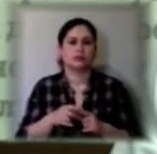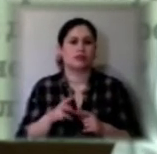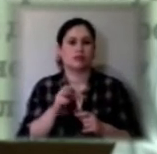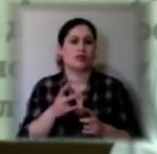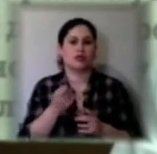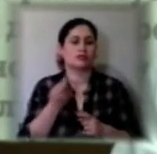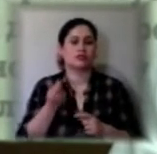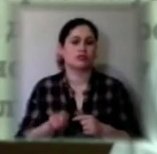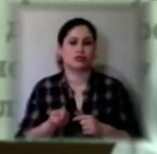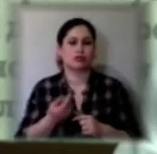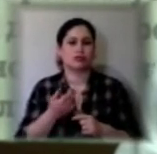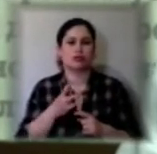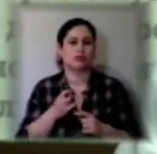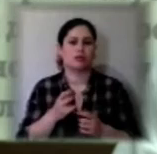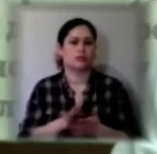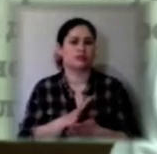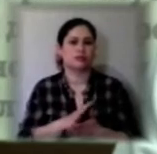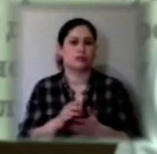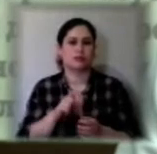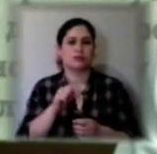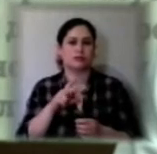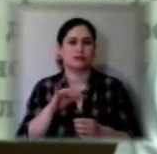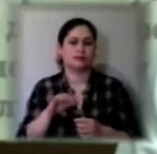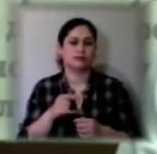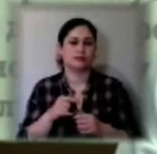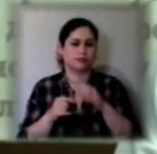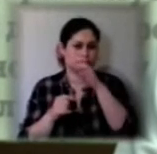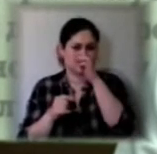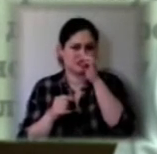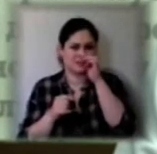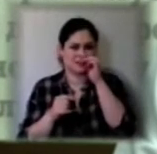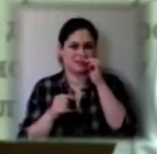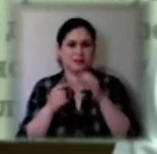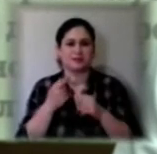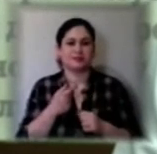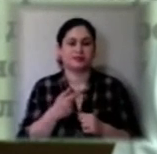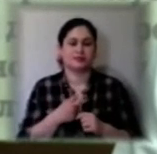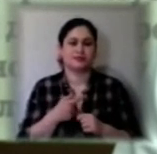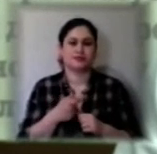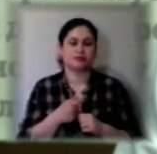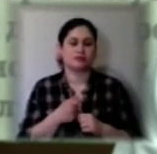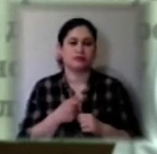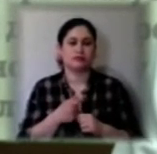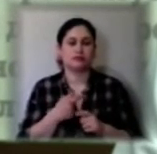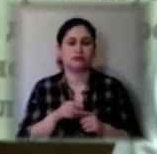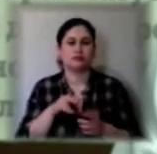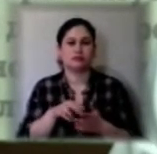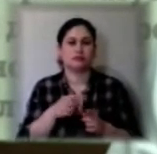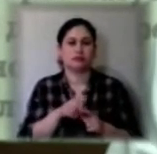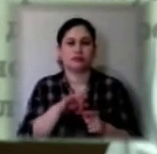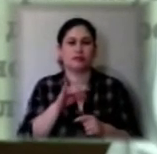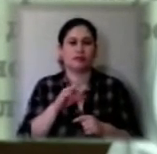захід, не дешеве проходження цих медичних